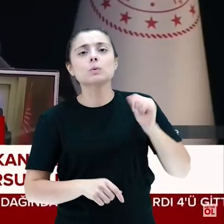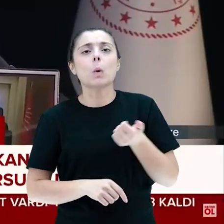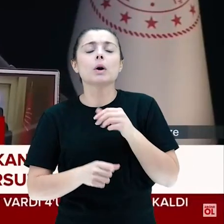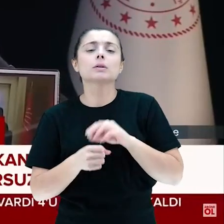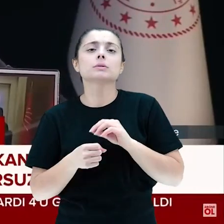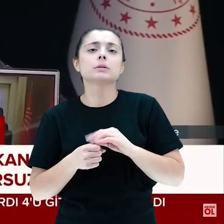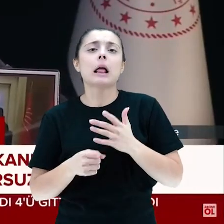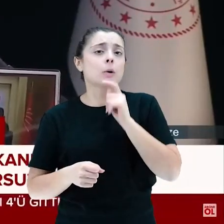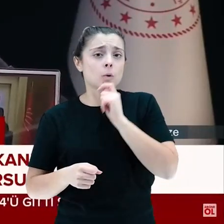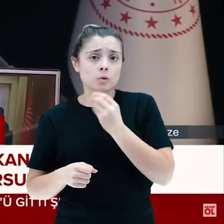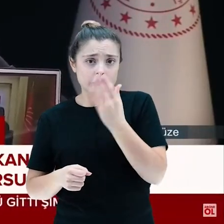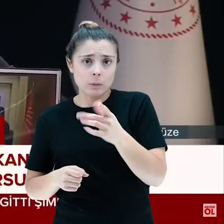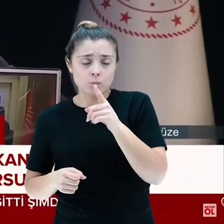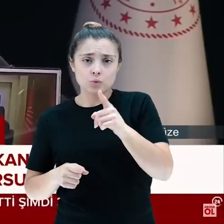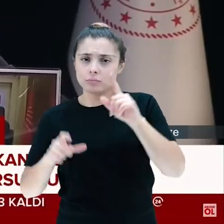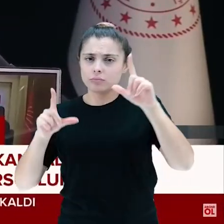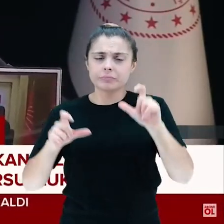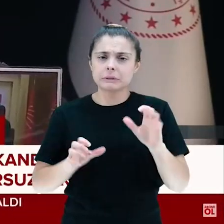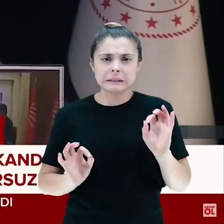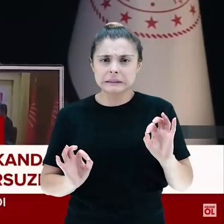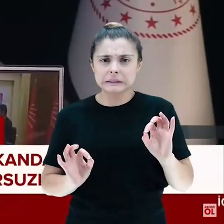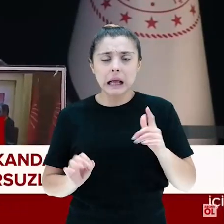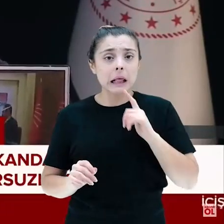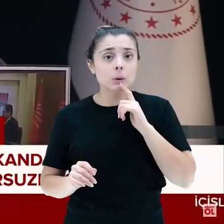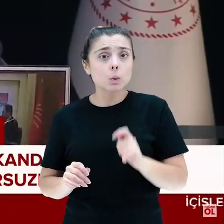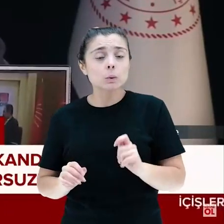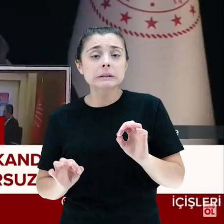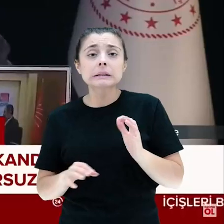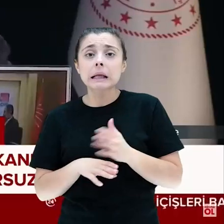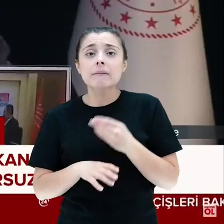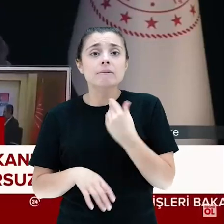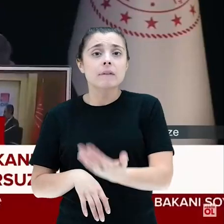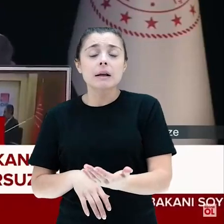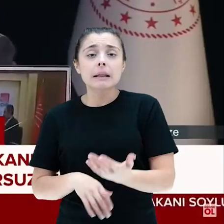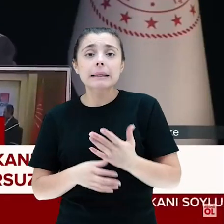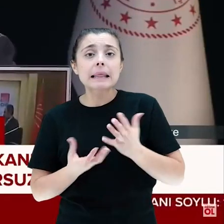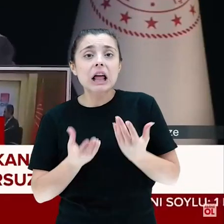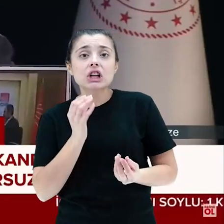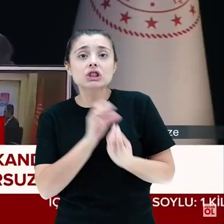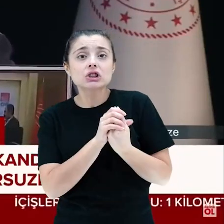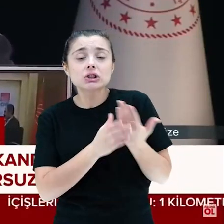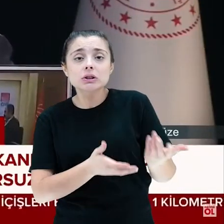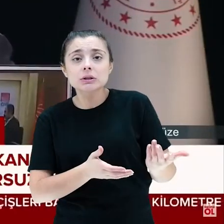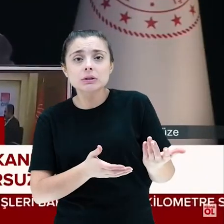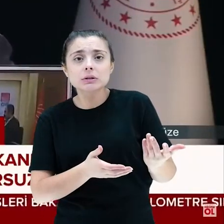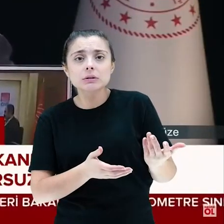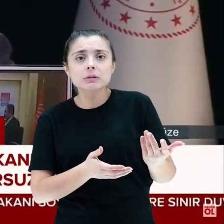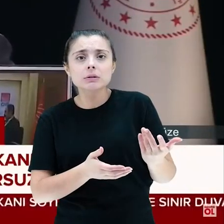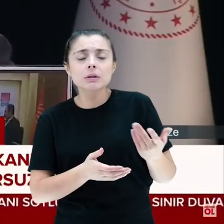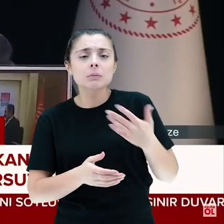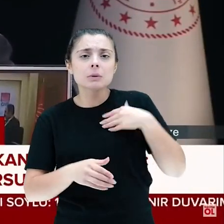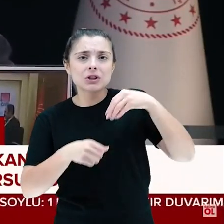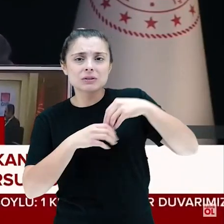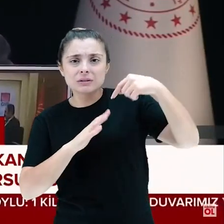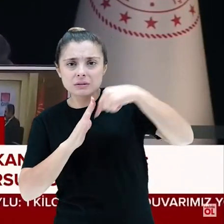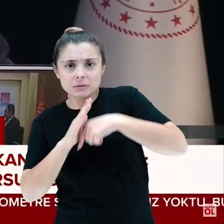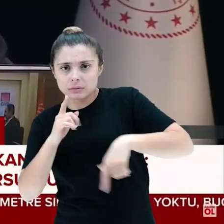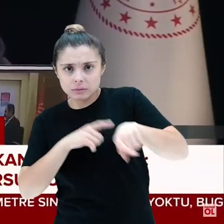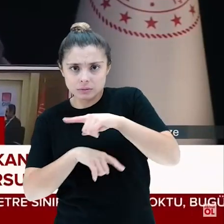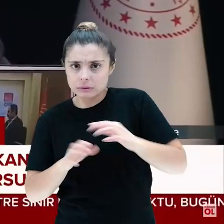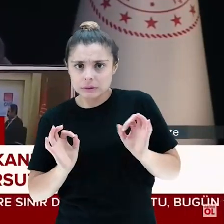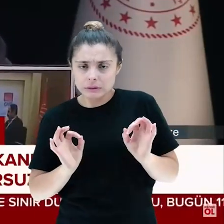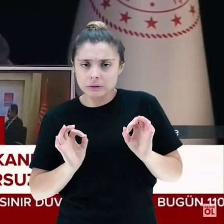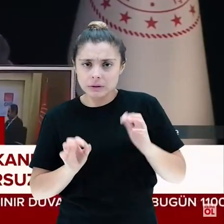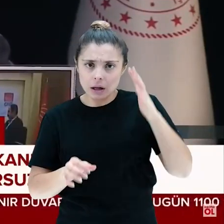geleceği için, çocuklarımızın geleceği için. Hangi sözü verdiniz de bu resmi çektirdiniz? Hangi sözü, niye verdiniz? Neyi ortaya koydunuz?